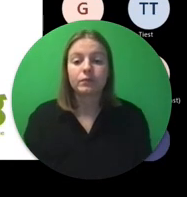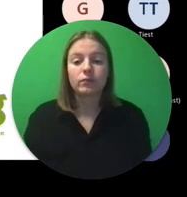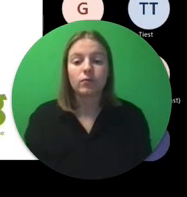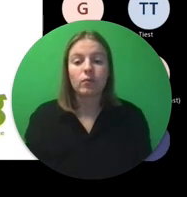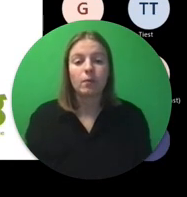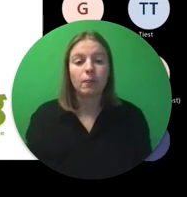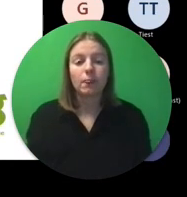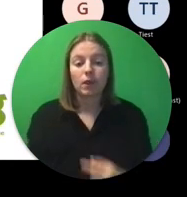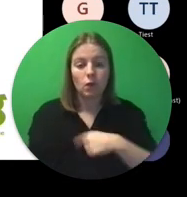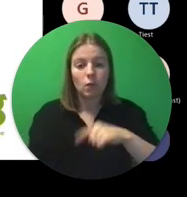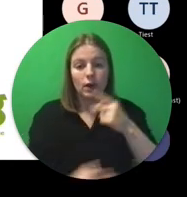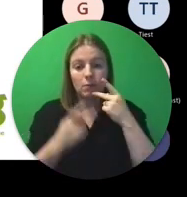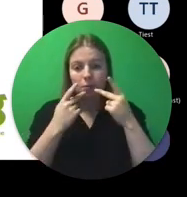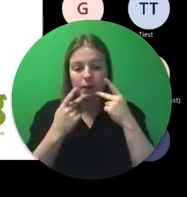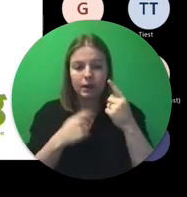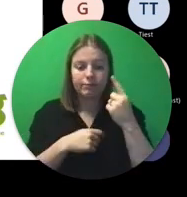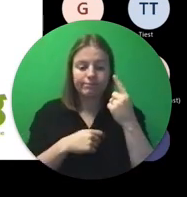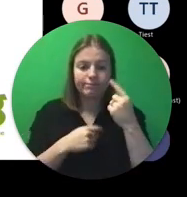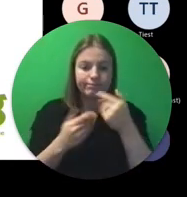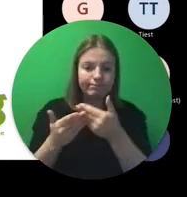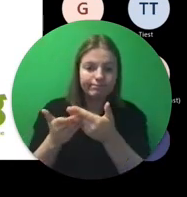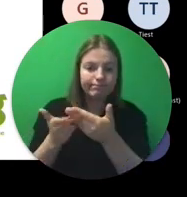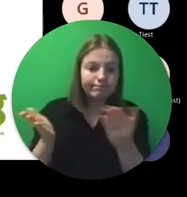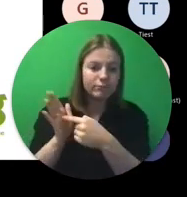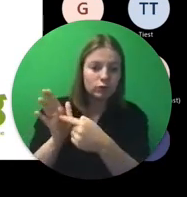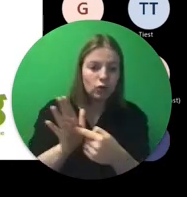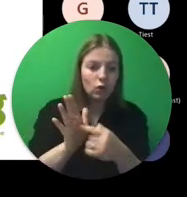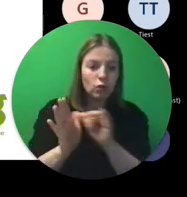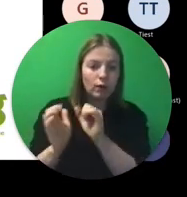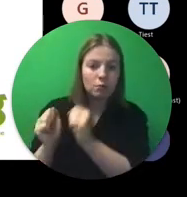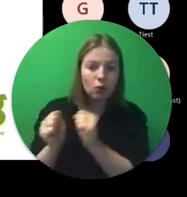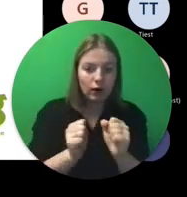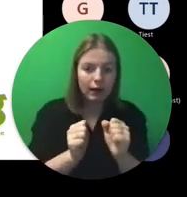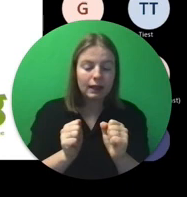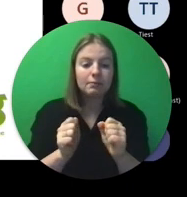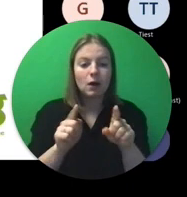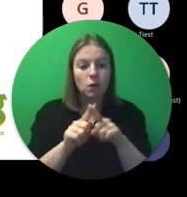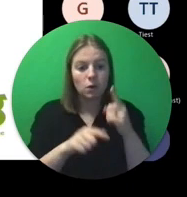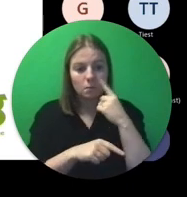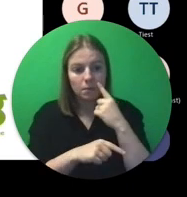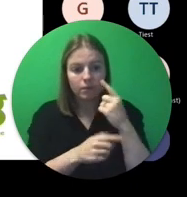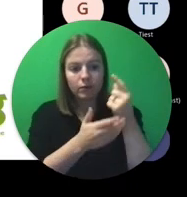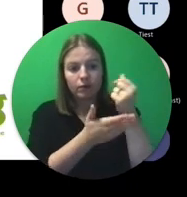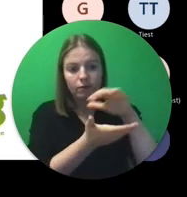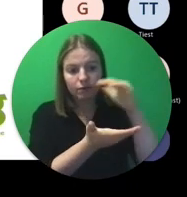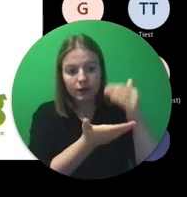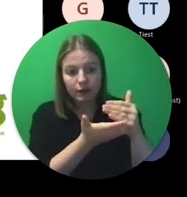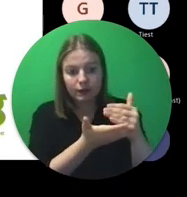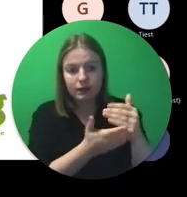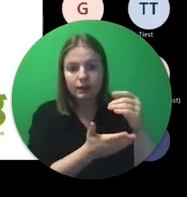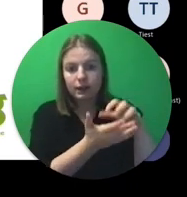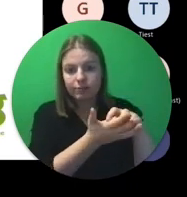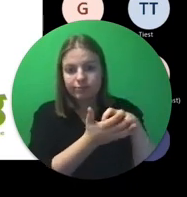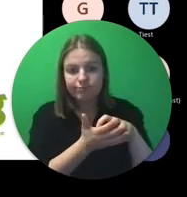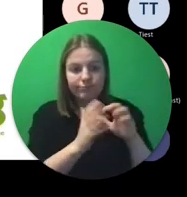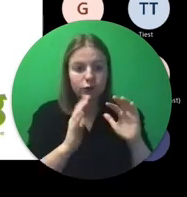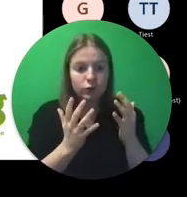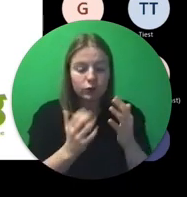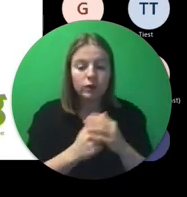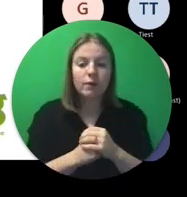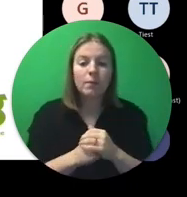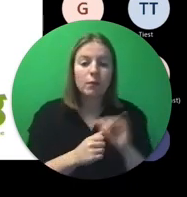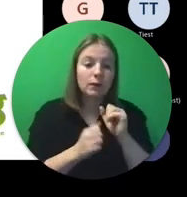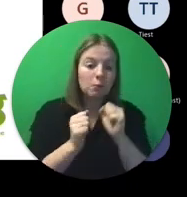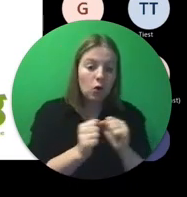Daarbij geven we aandacht aan de mogelijkheden, maar ook aan de financiering die mogelijk